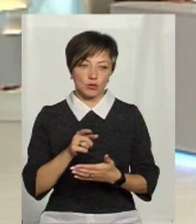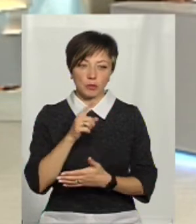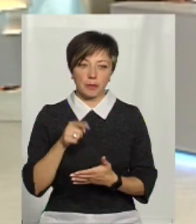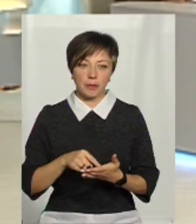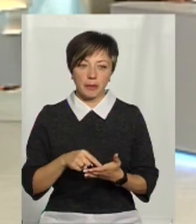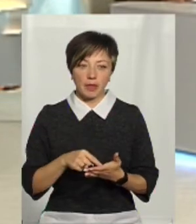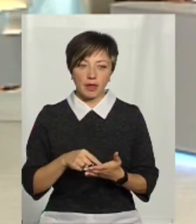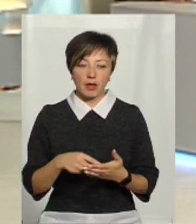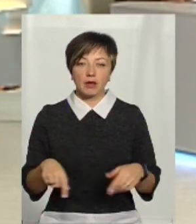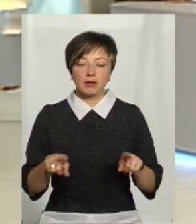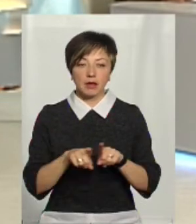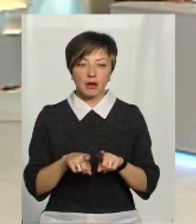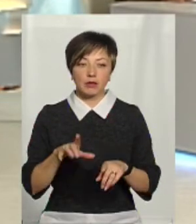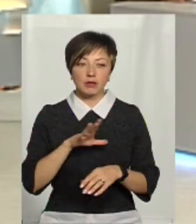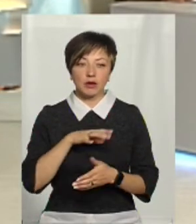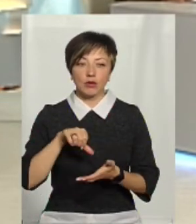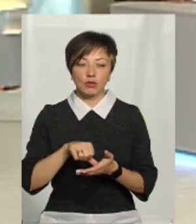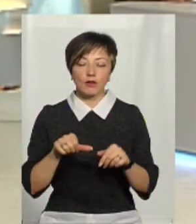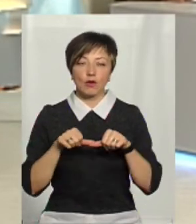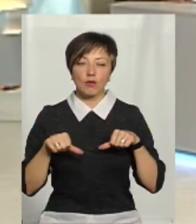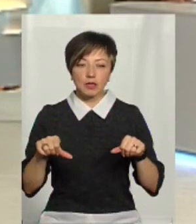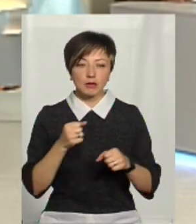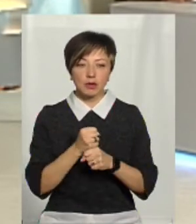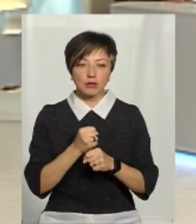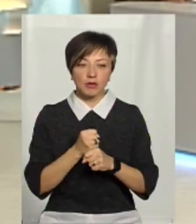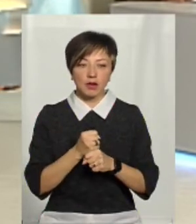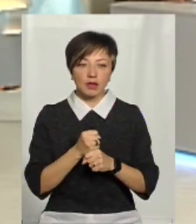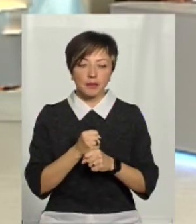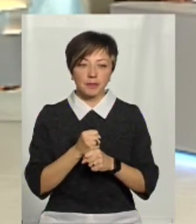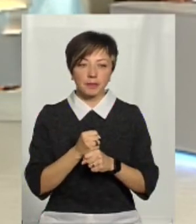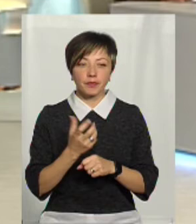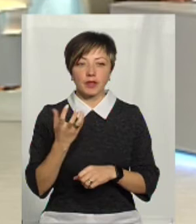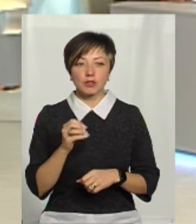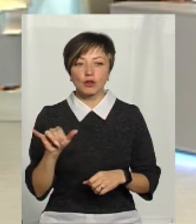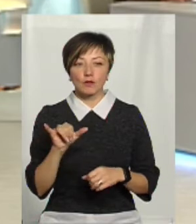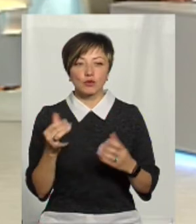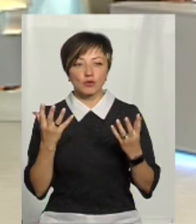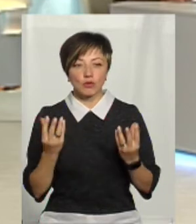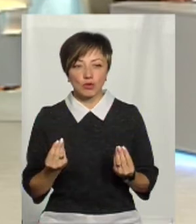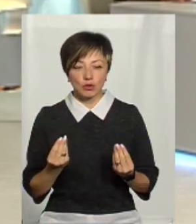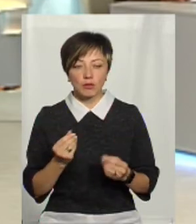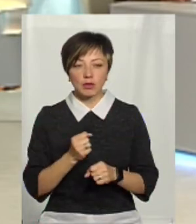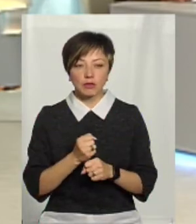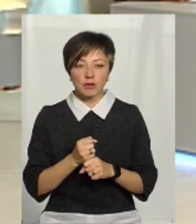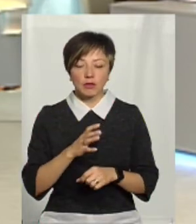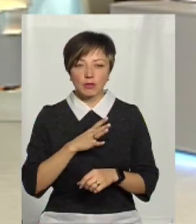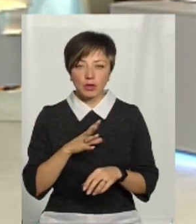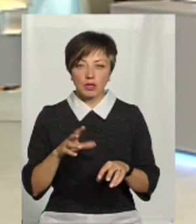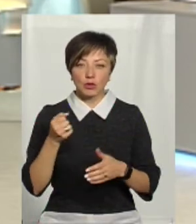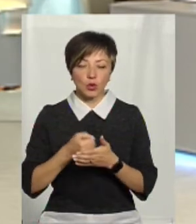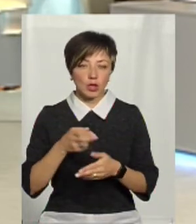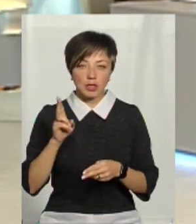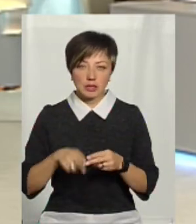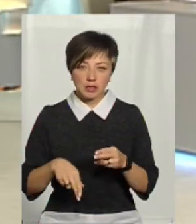Ми також брали участь в комісії, яка працювала теж. Ще в суботу? Ще в суботу ми працювали, і були там до самого